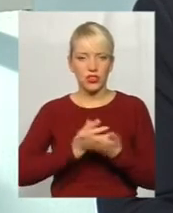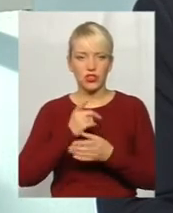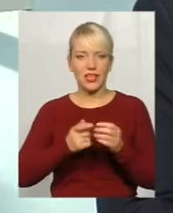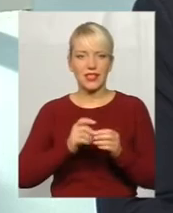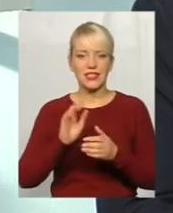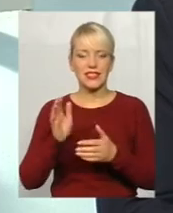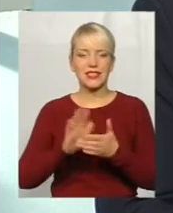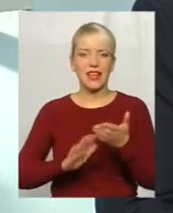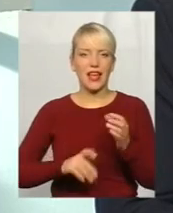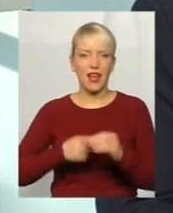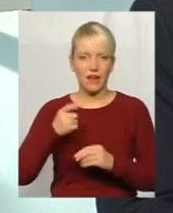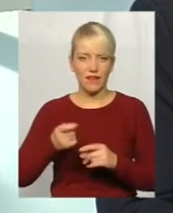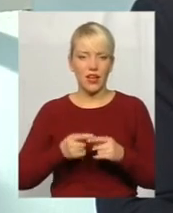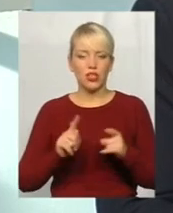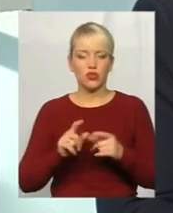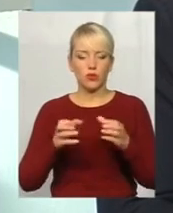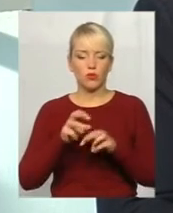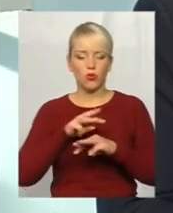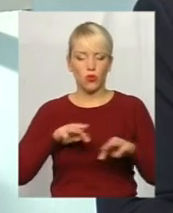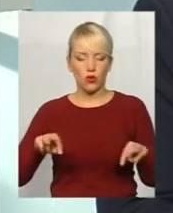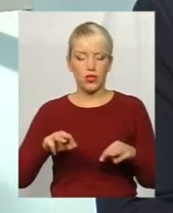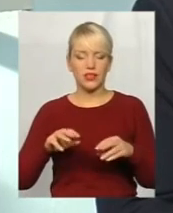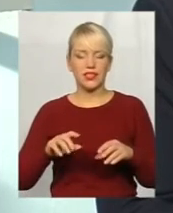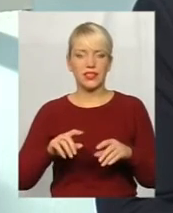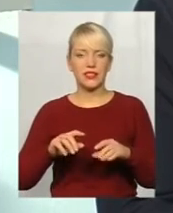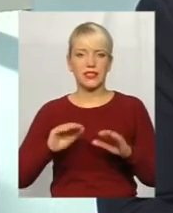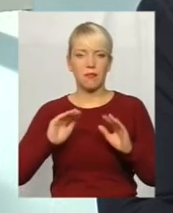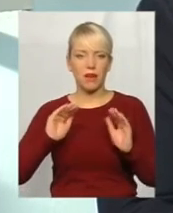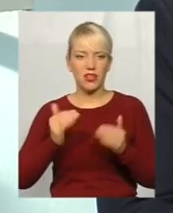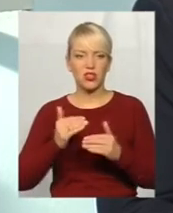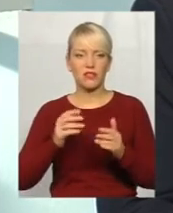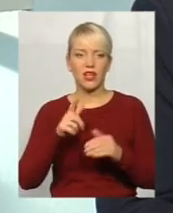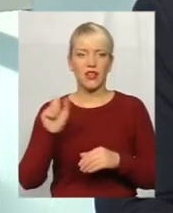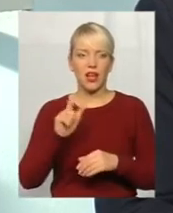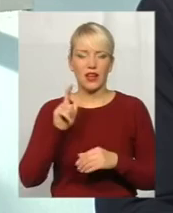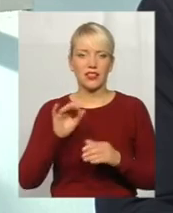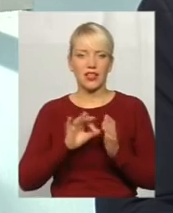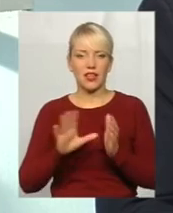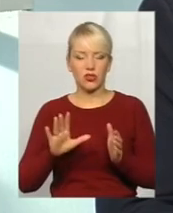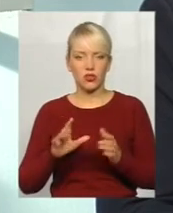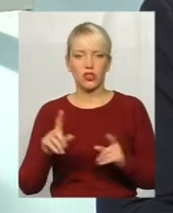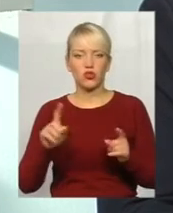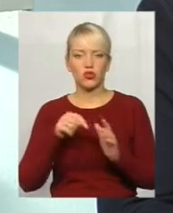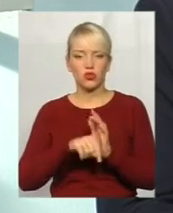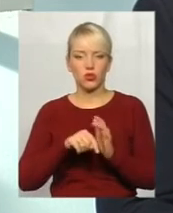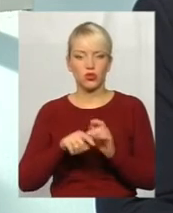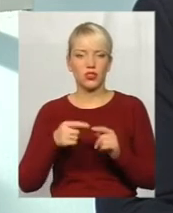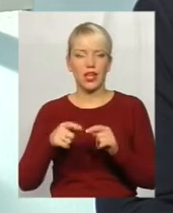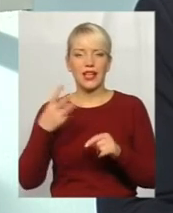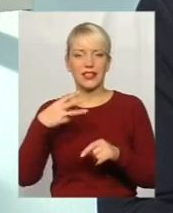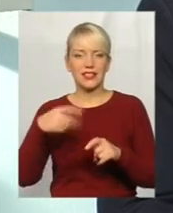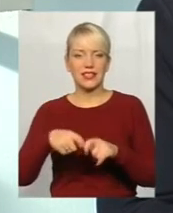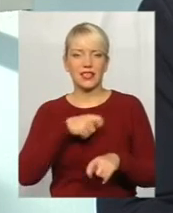заява вже від людей, для того, щоб УРОД зменшив ціни на газ і на електронерію. Щодо 300-кілометрової зони,